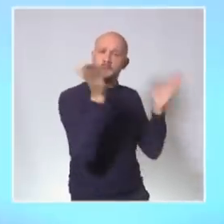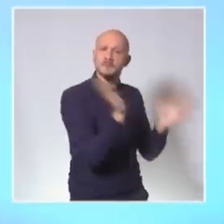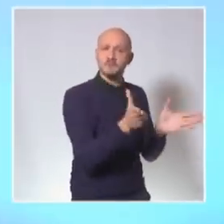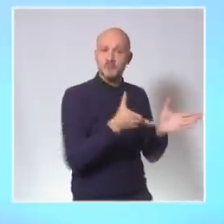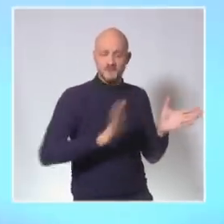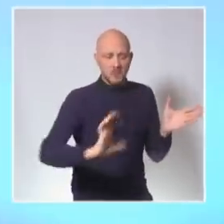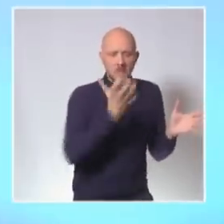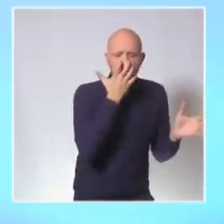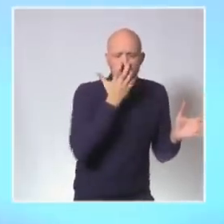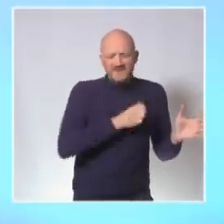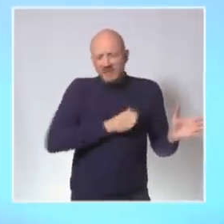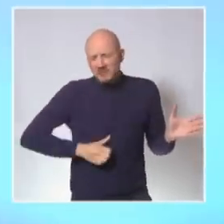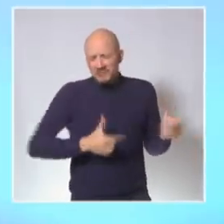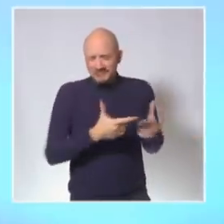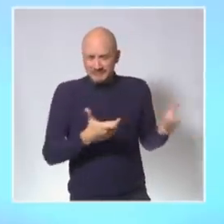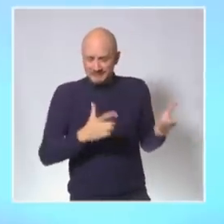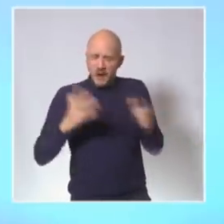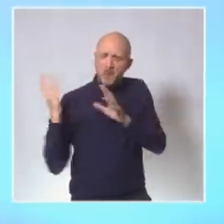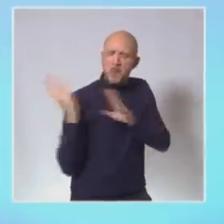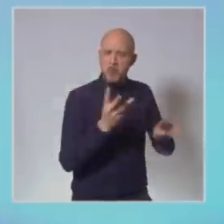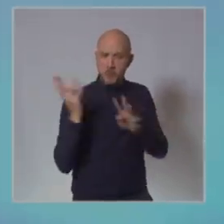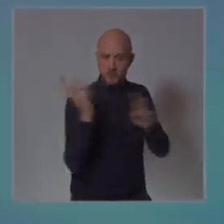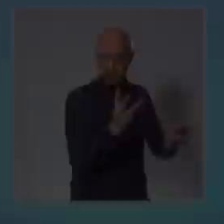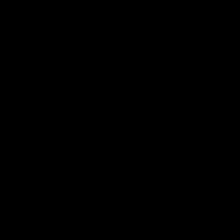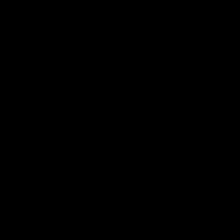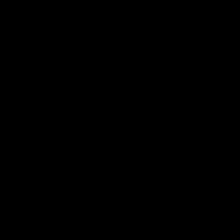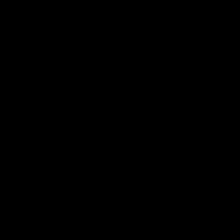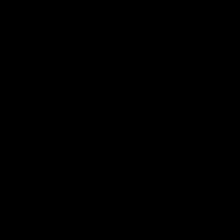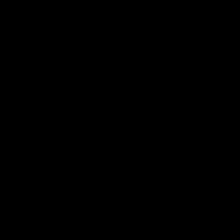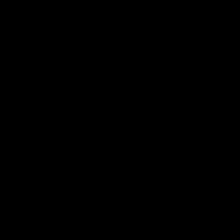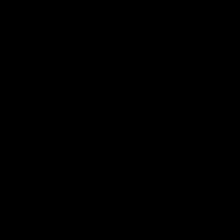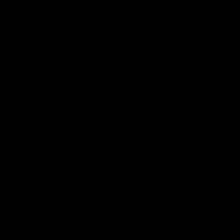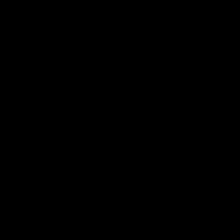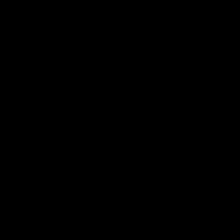sont remplis, pour l'essentiel, de personnes non vaccinées.